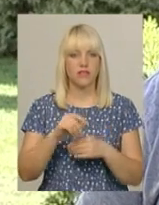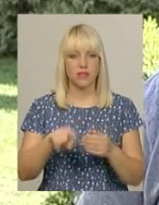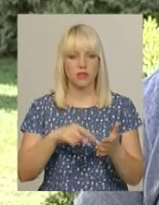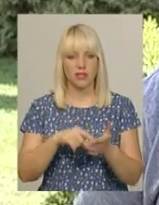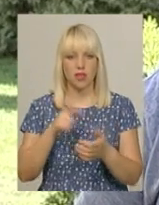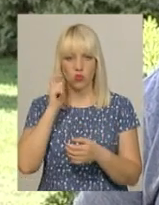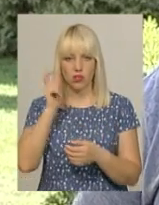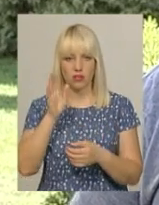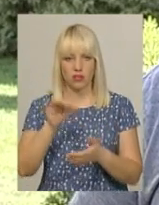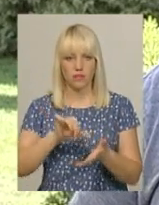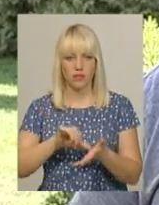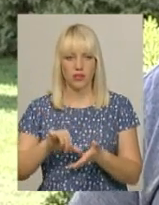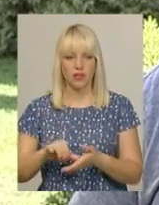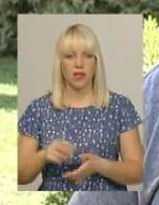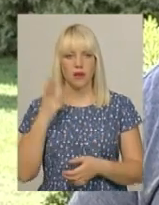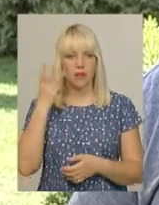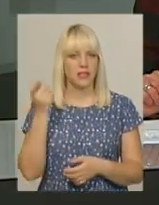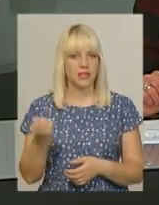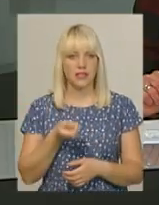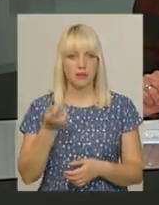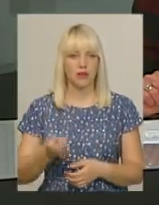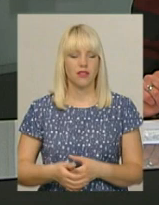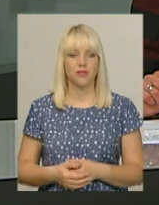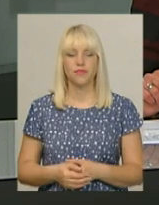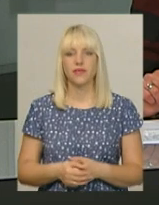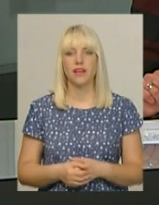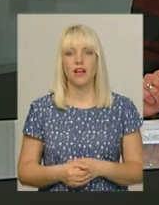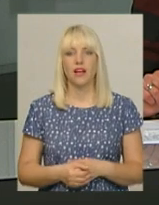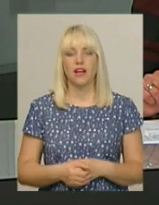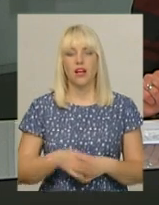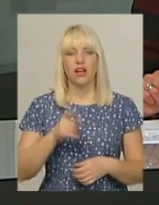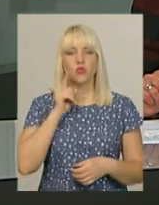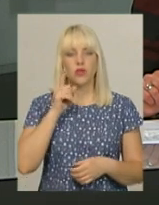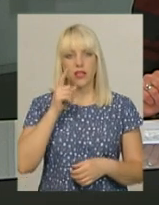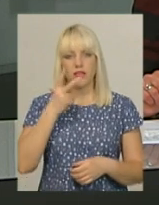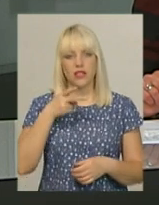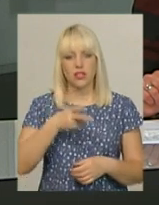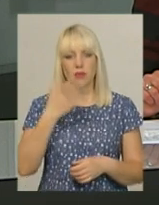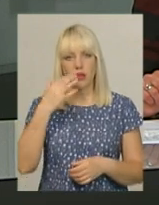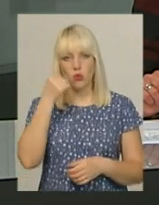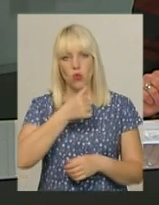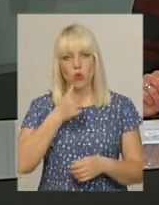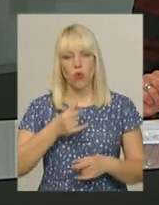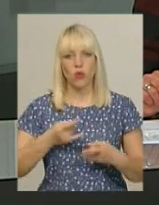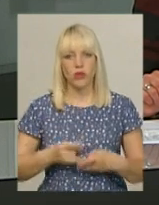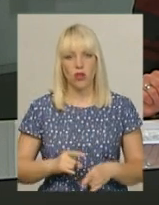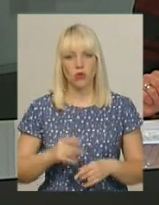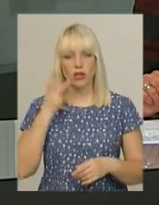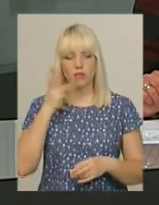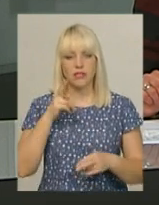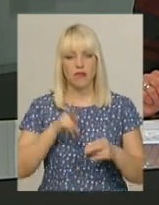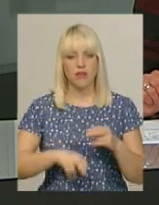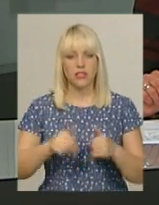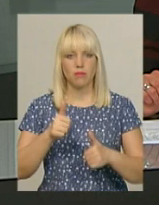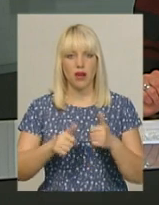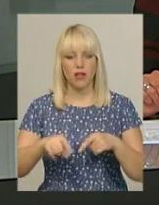собачки. З Хмельницького дуже мало». Юнаки 2005 року народження Хмельниччини завершили змагання